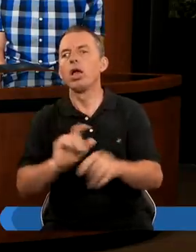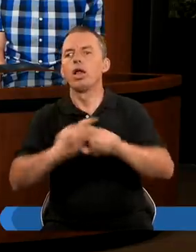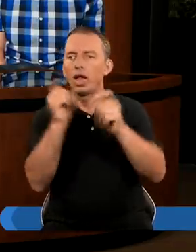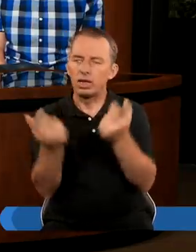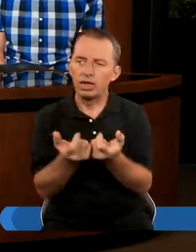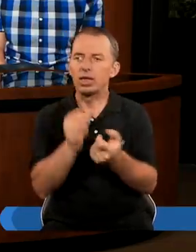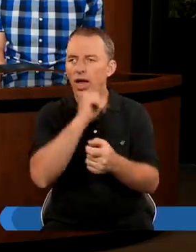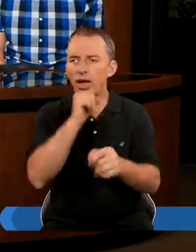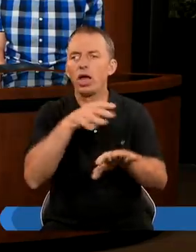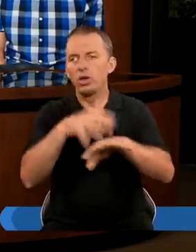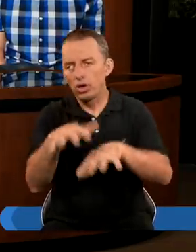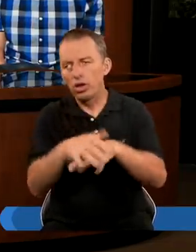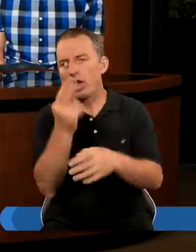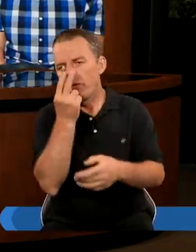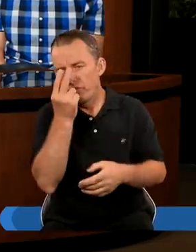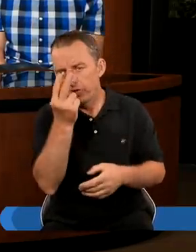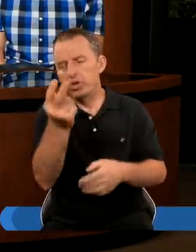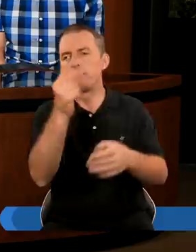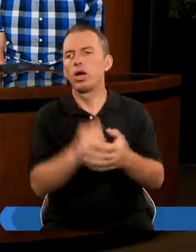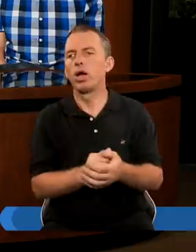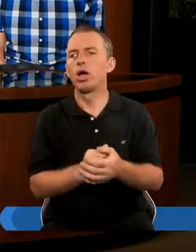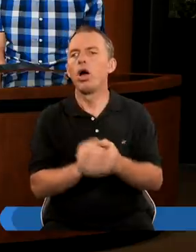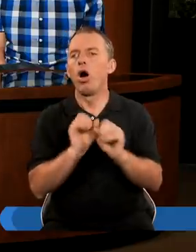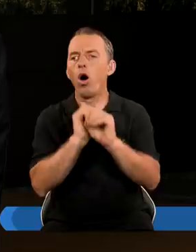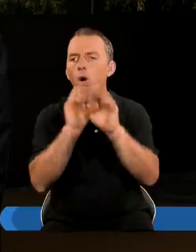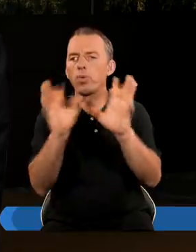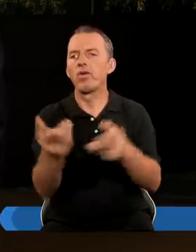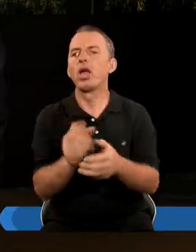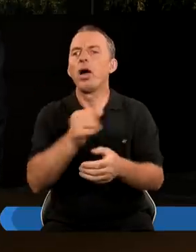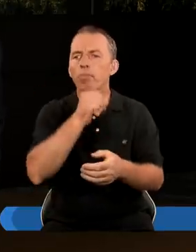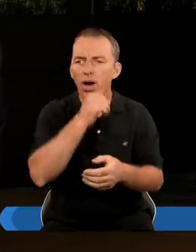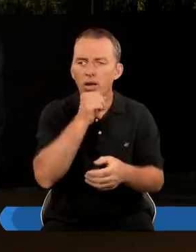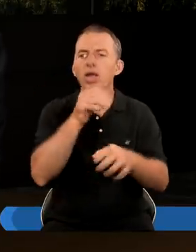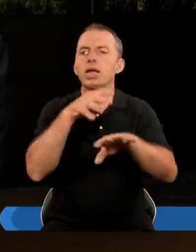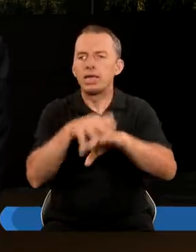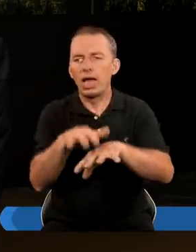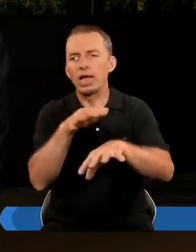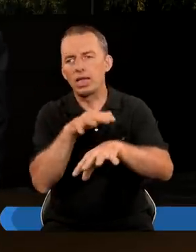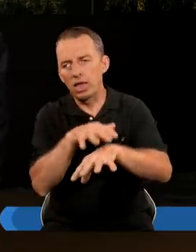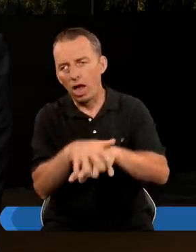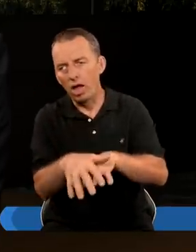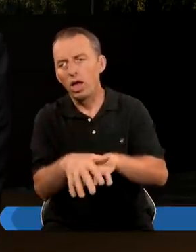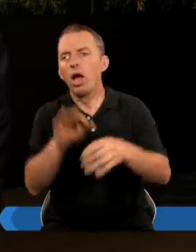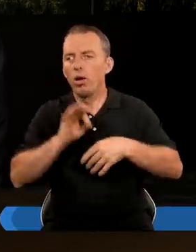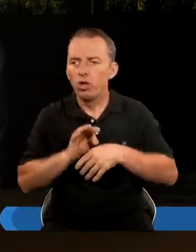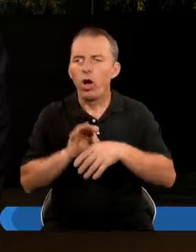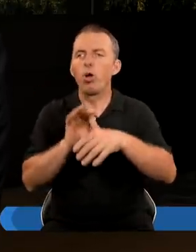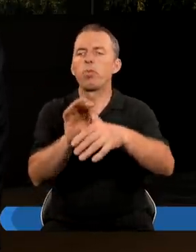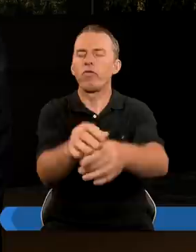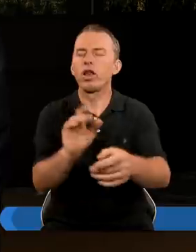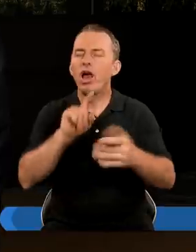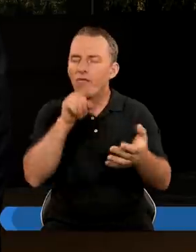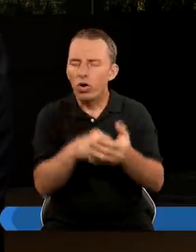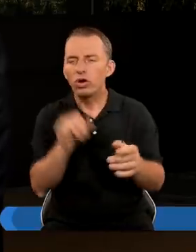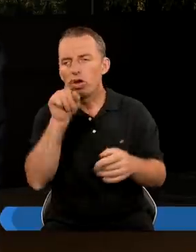Ale na całych systemach I widzimy Przez Księga Apokalipsy Że jest to Babilon jest tym systemem Który doprowadza